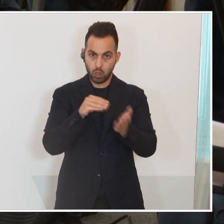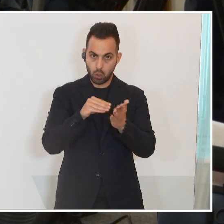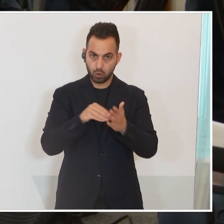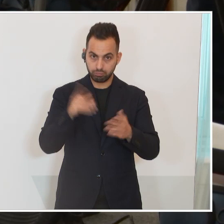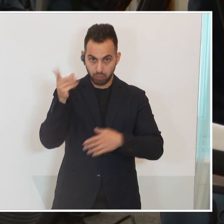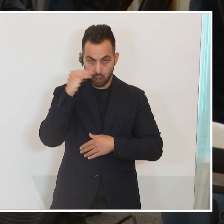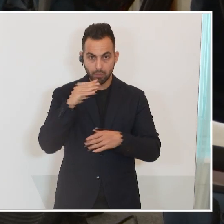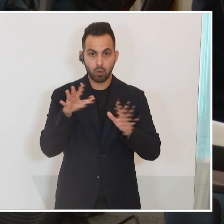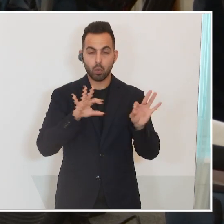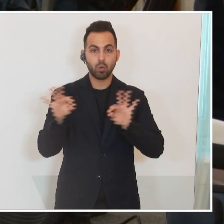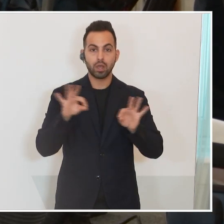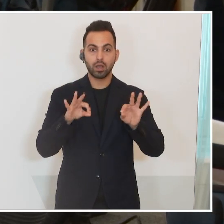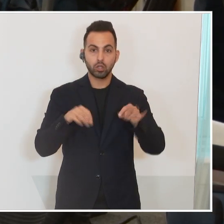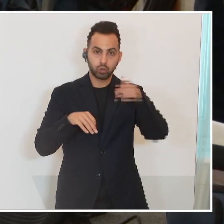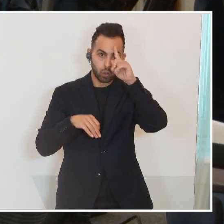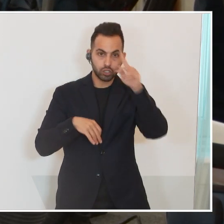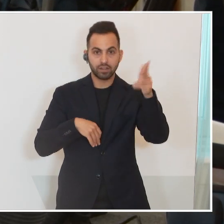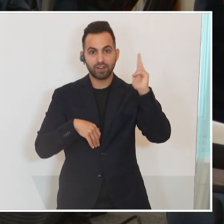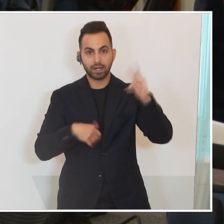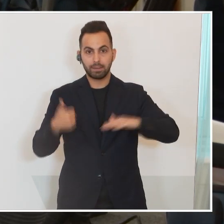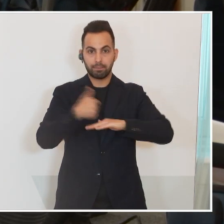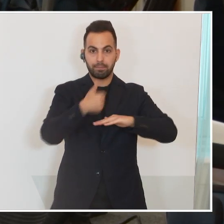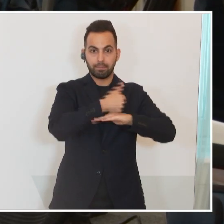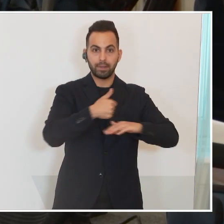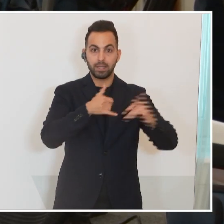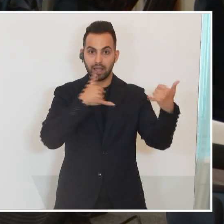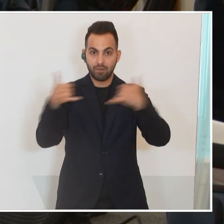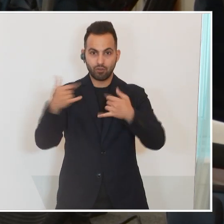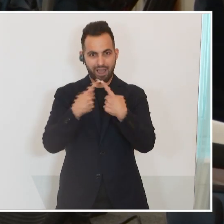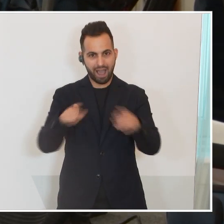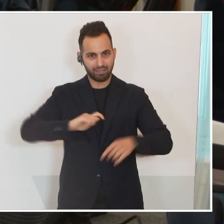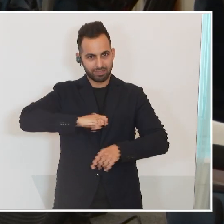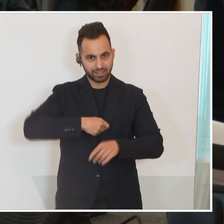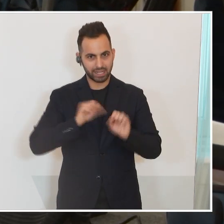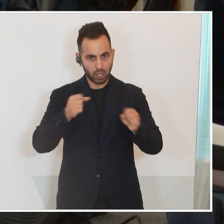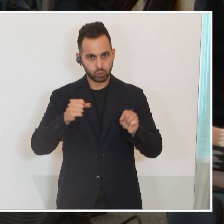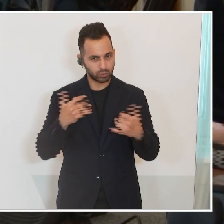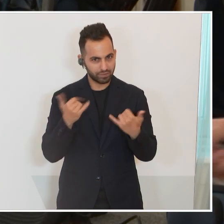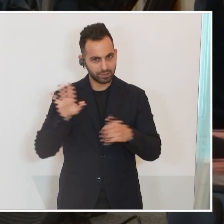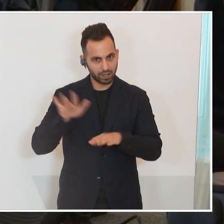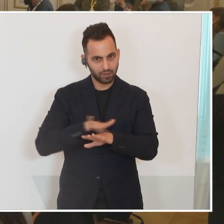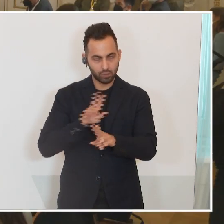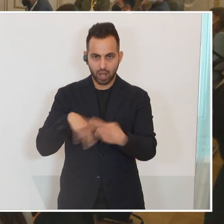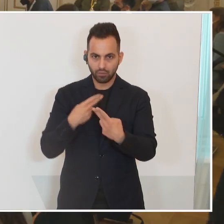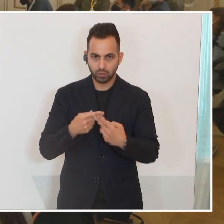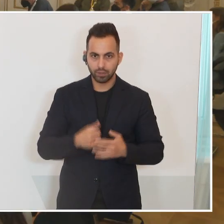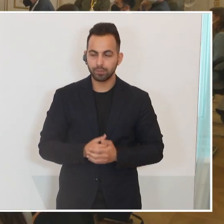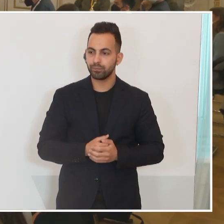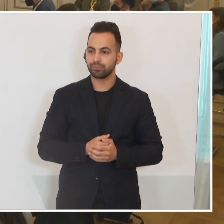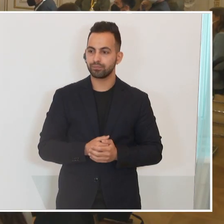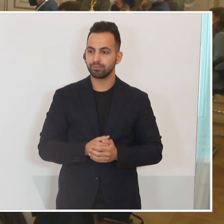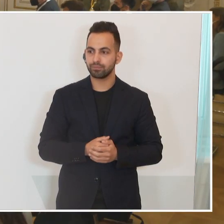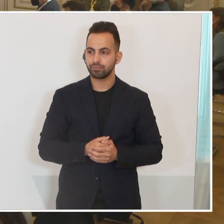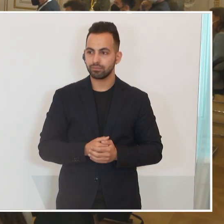als wenn jetzt Scholz oder Macron mit ihm telefoniert? Haben Sie den Eindruck, dass er da anders reagiert? Nein, also das ist so eine,